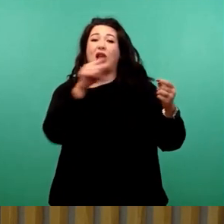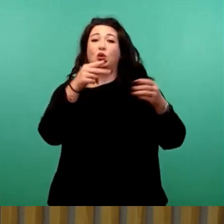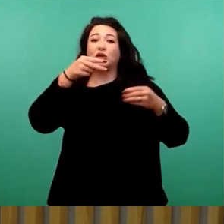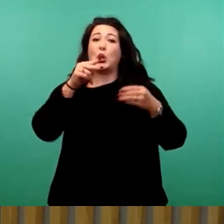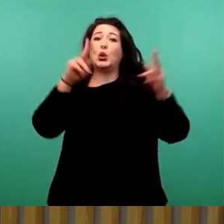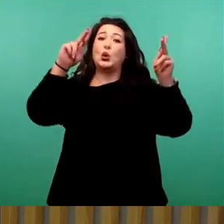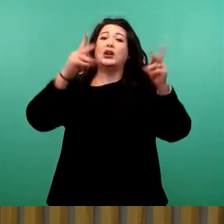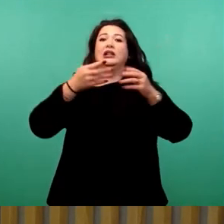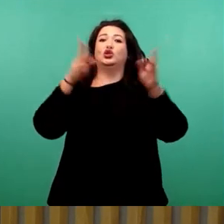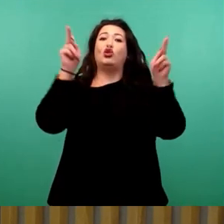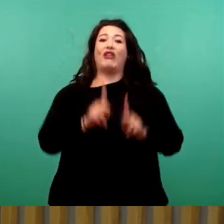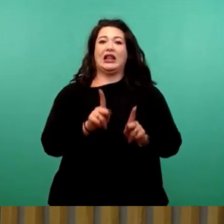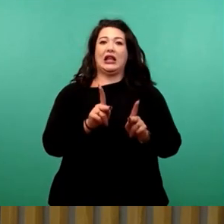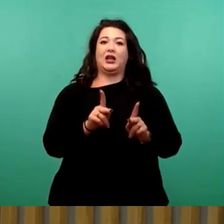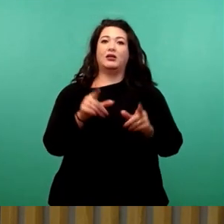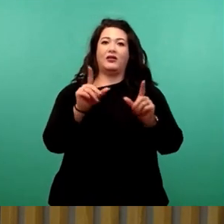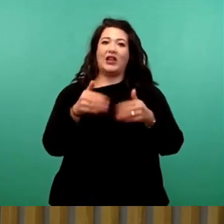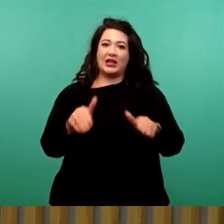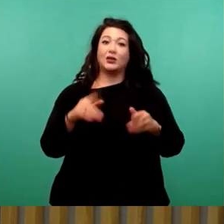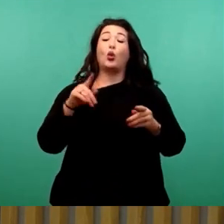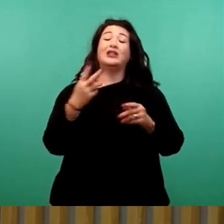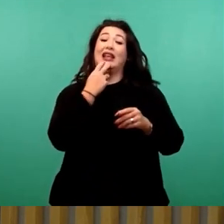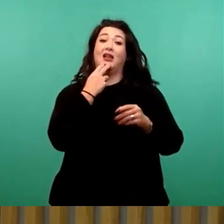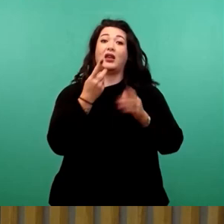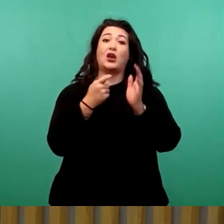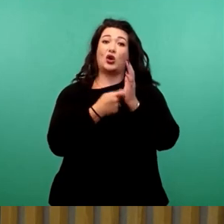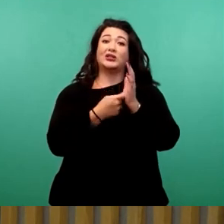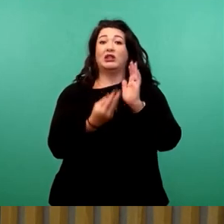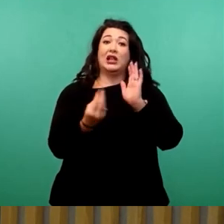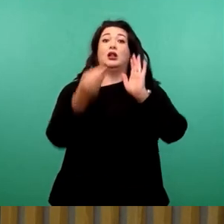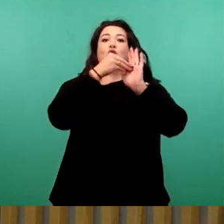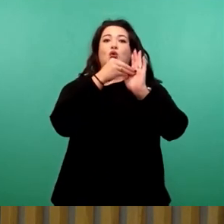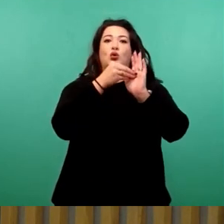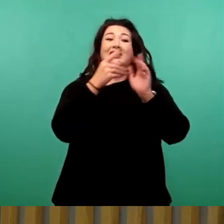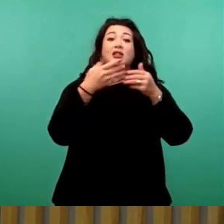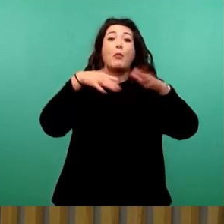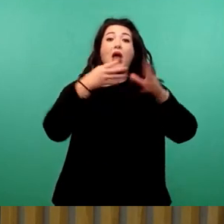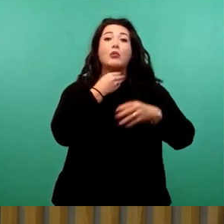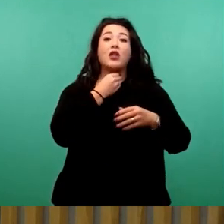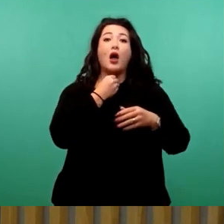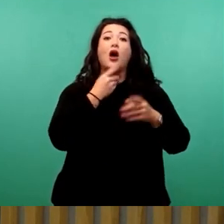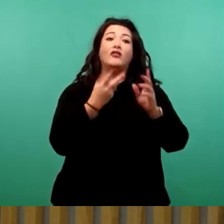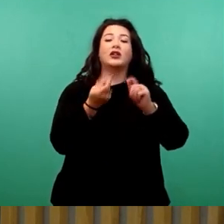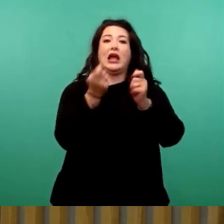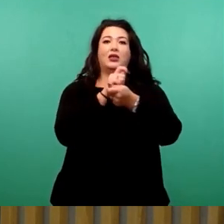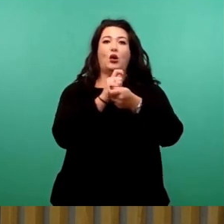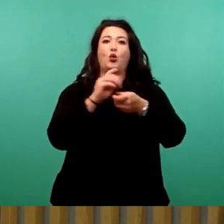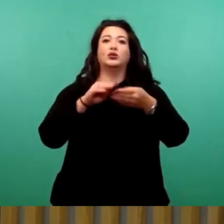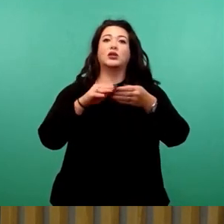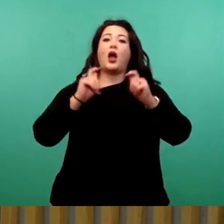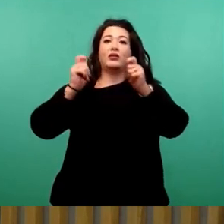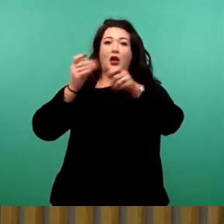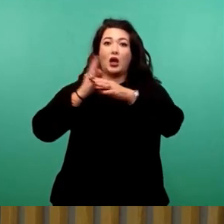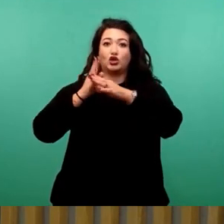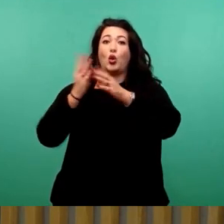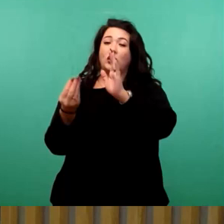plus einige Energiekosten. Sie haben diesen Mehrbedarf in Ihrem Änderungsantrag vom 10. November Rechnung getragen für